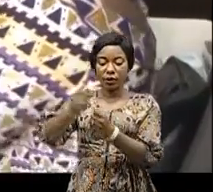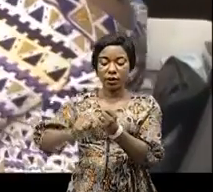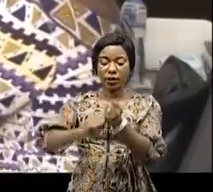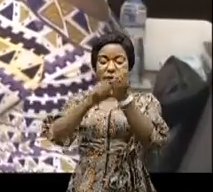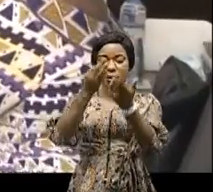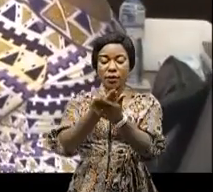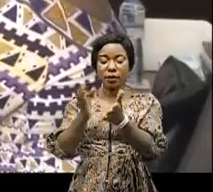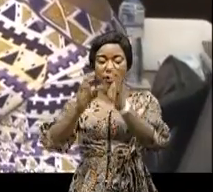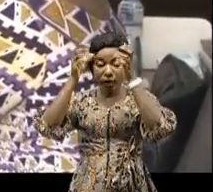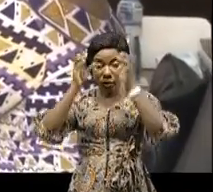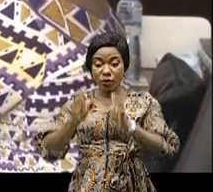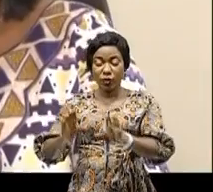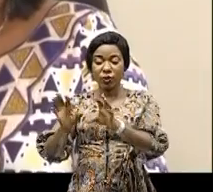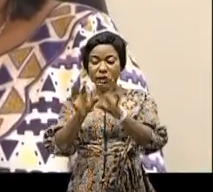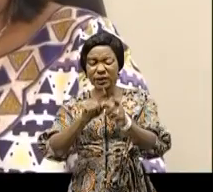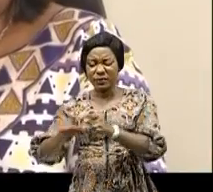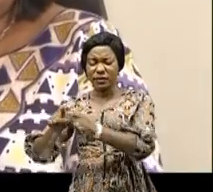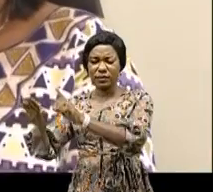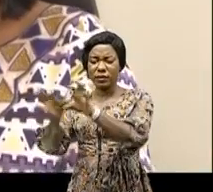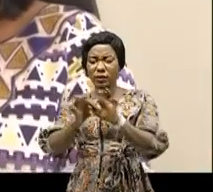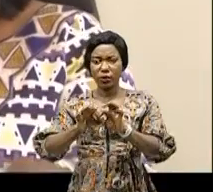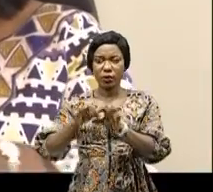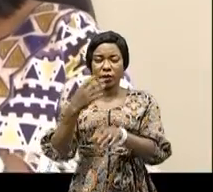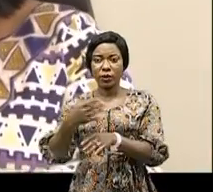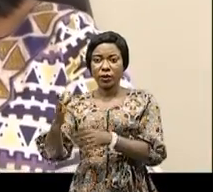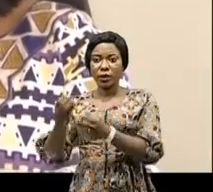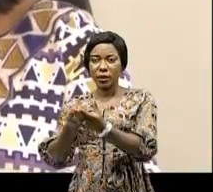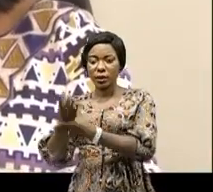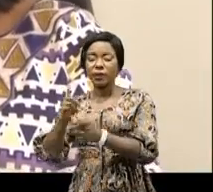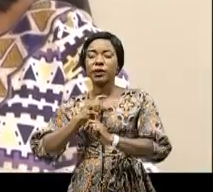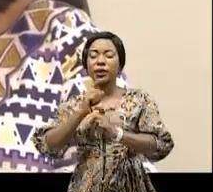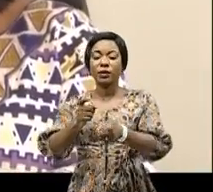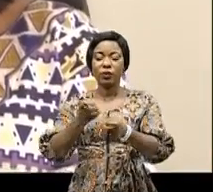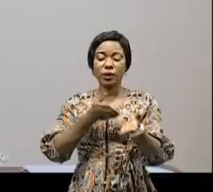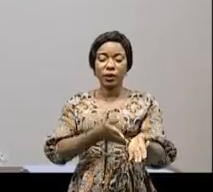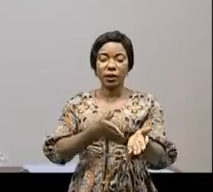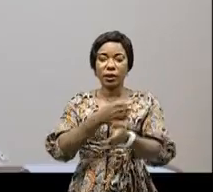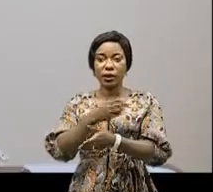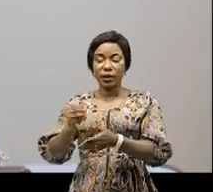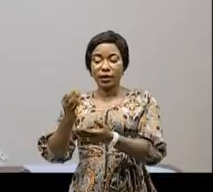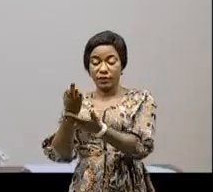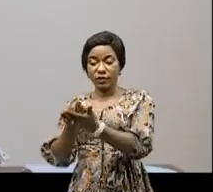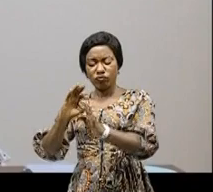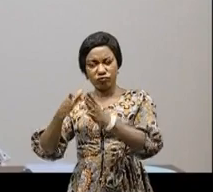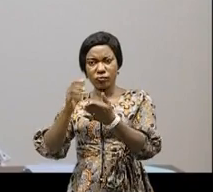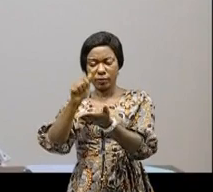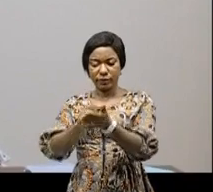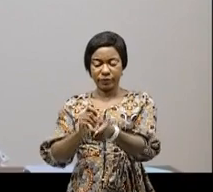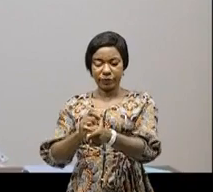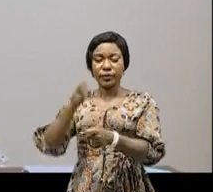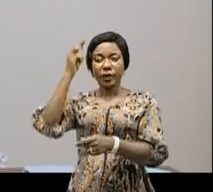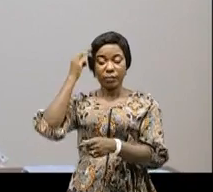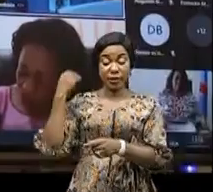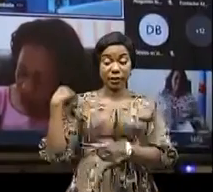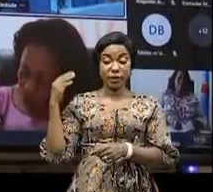multilatéraux, les produits d'exploitation, les dons, l'aigle élevé de fonds. Le ministre d